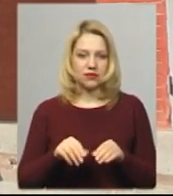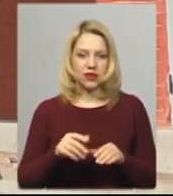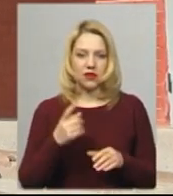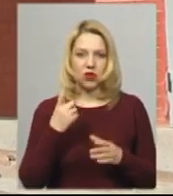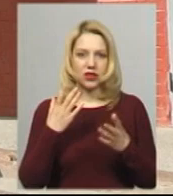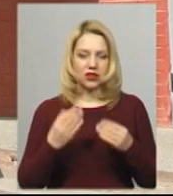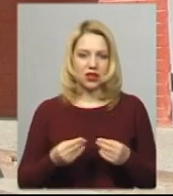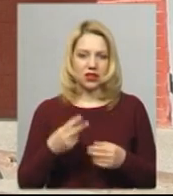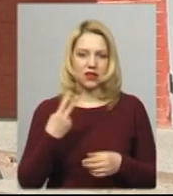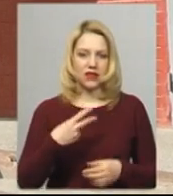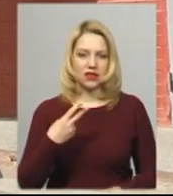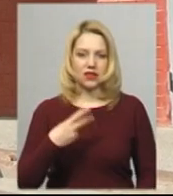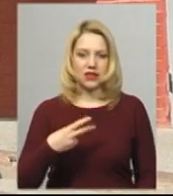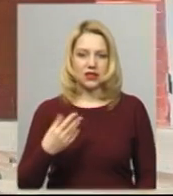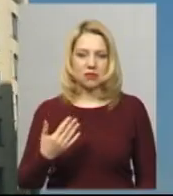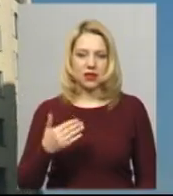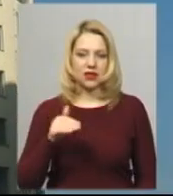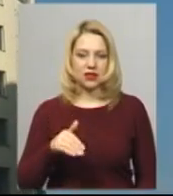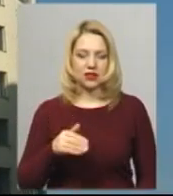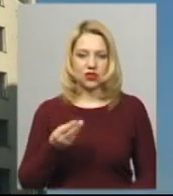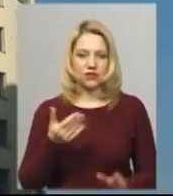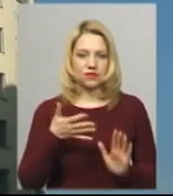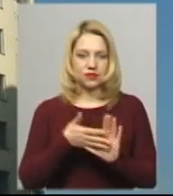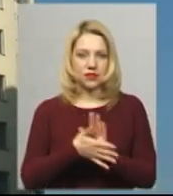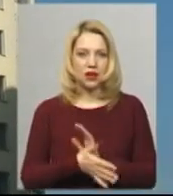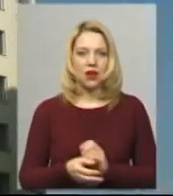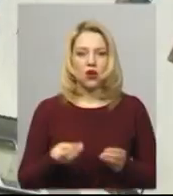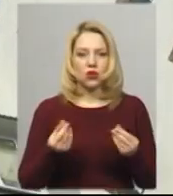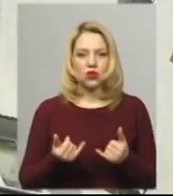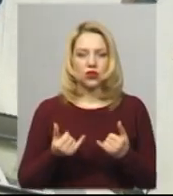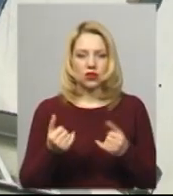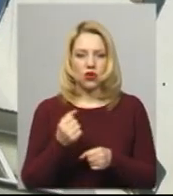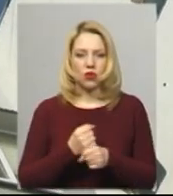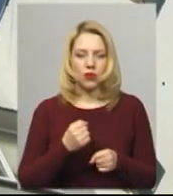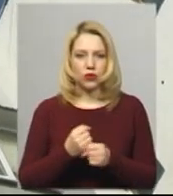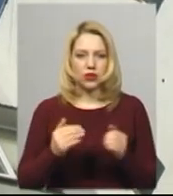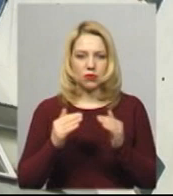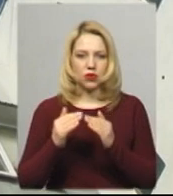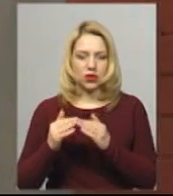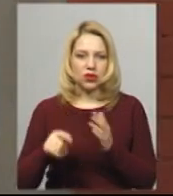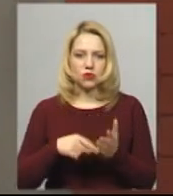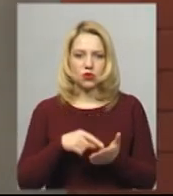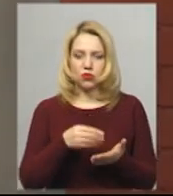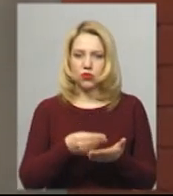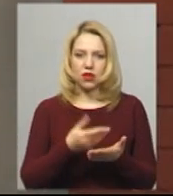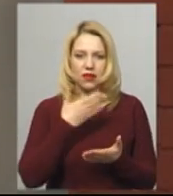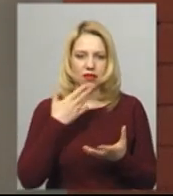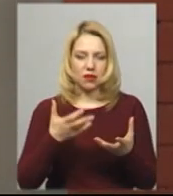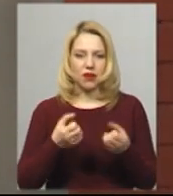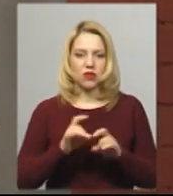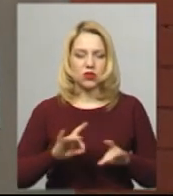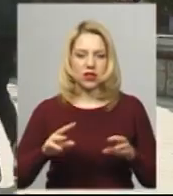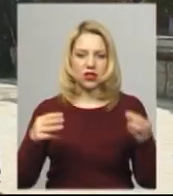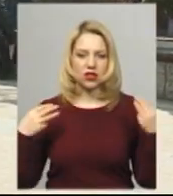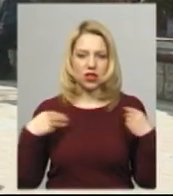20-25 тисяч уходить. Кошти на обробку під'їздів житлових будинків з міського бюджету не брали, каже начальник міського управління житлово